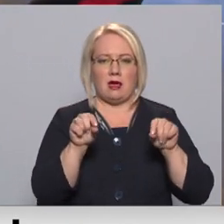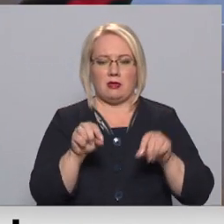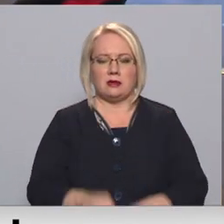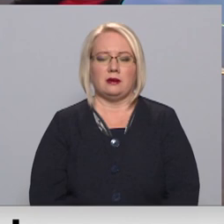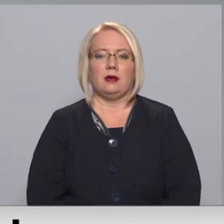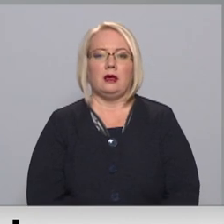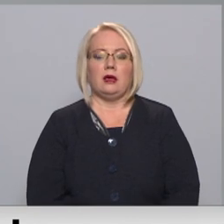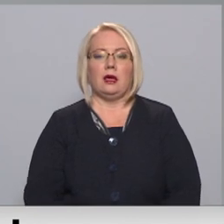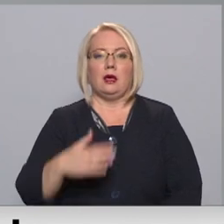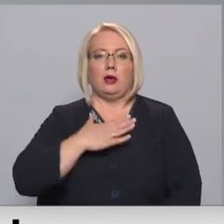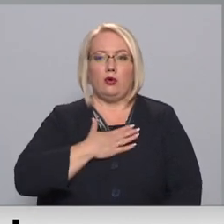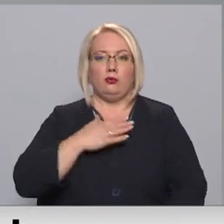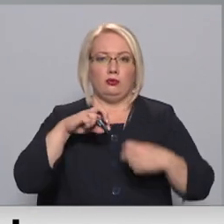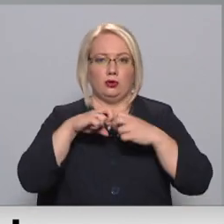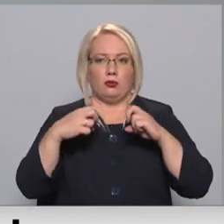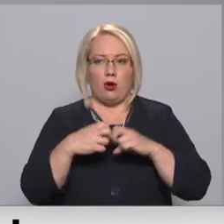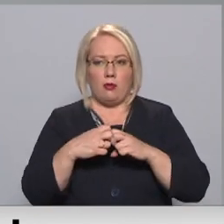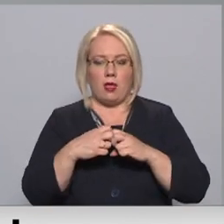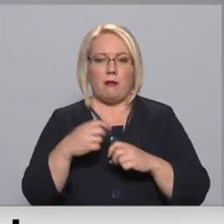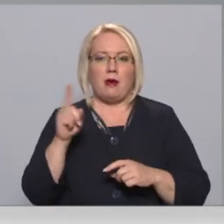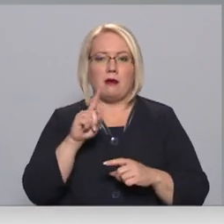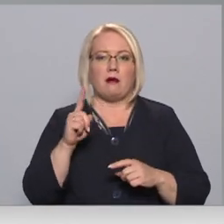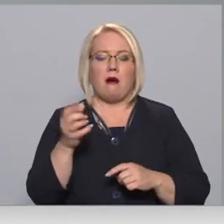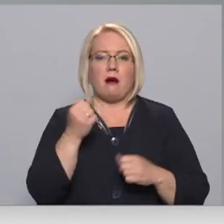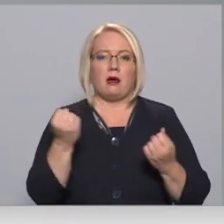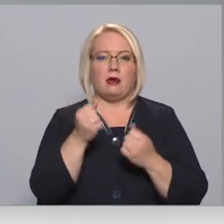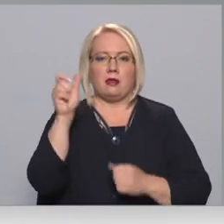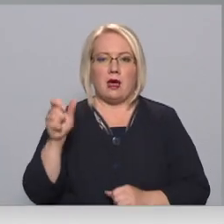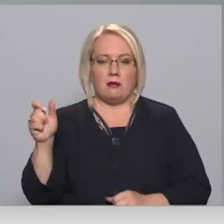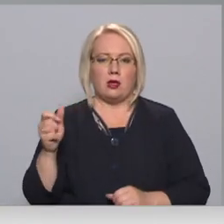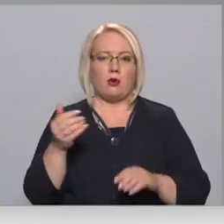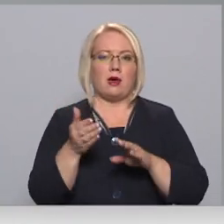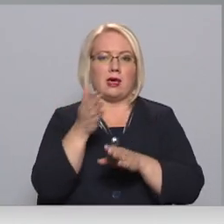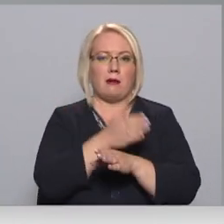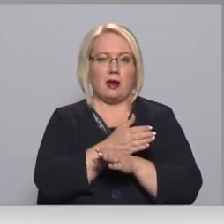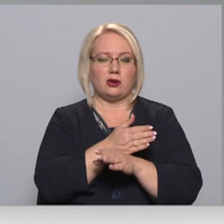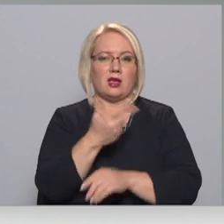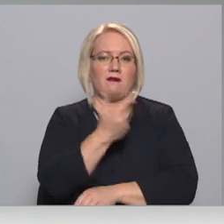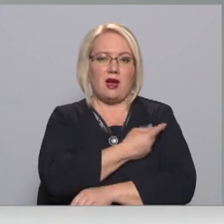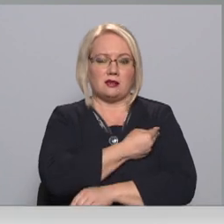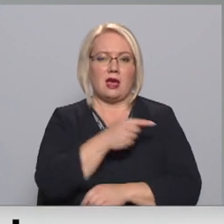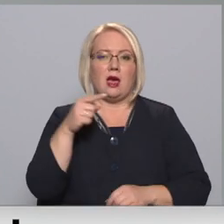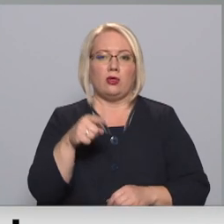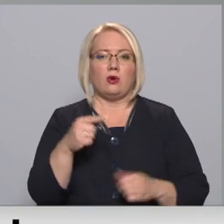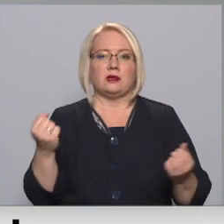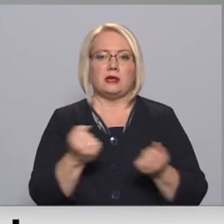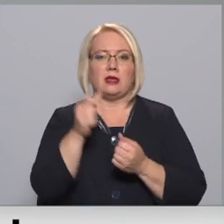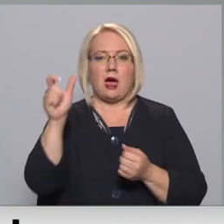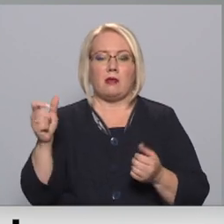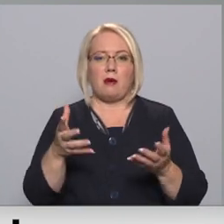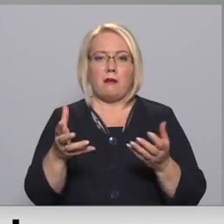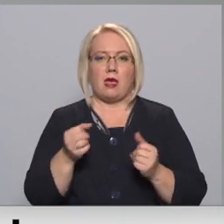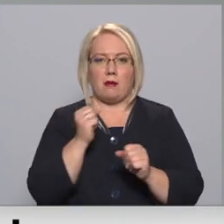problēma ir mazliet ar personālu, jo tad, kad bija priekšējais vakcinācijas viennes, mēs šo personālu bijām pieņēmuši darbā.